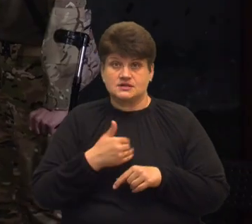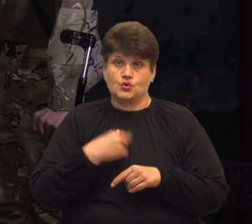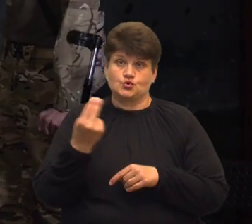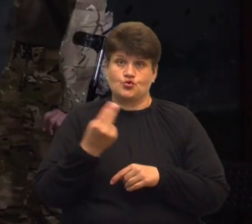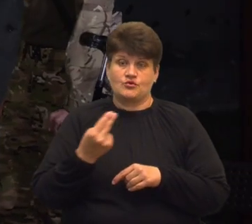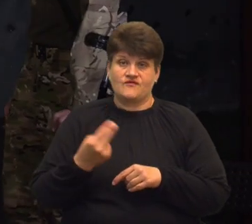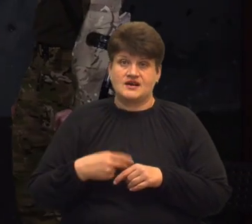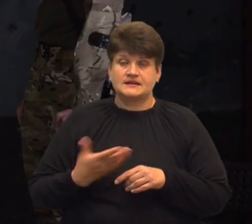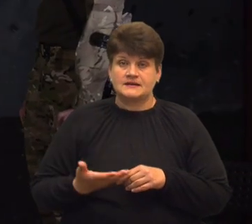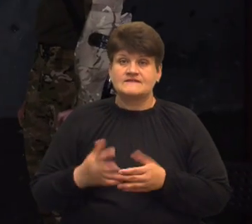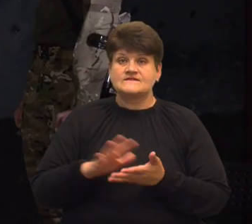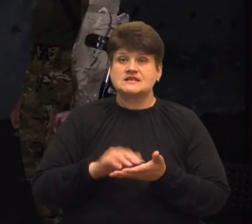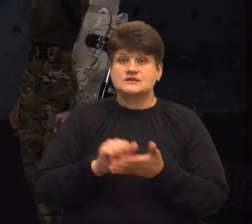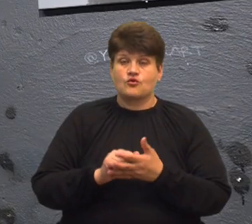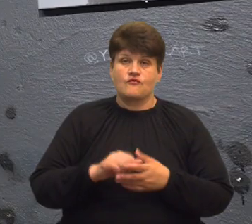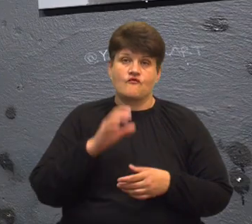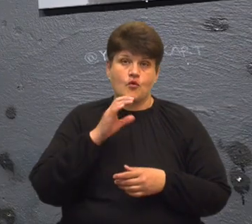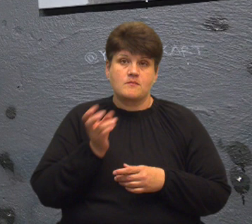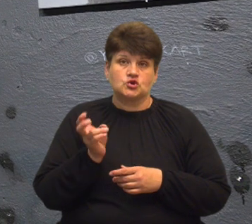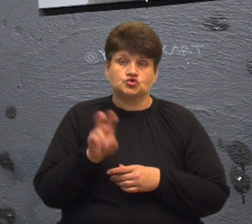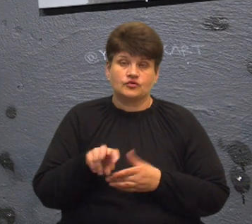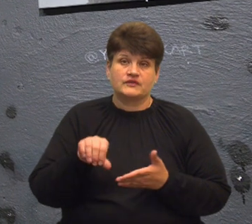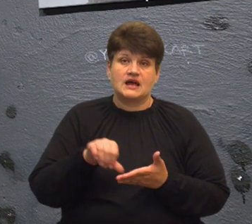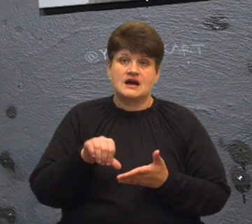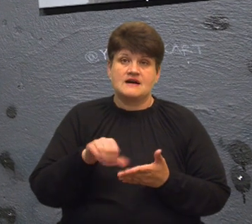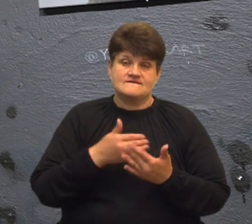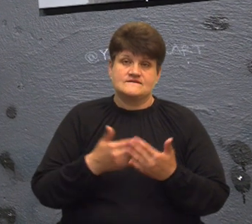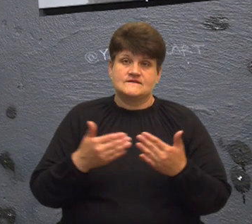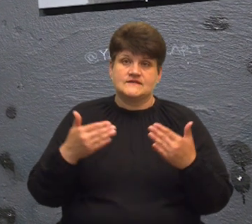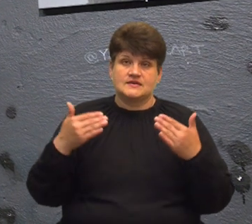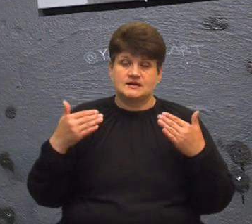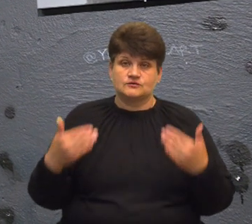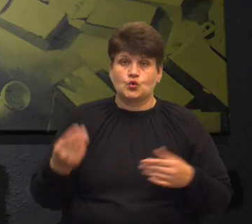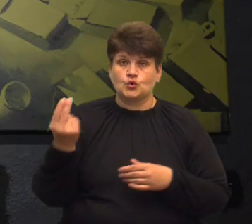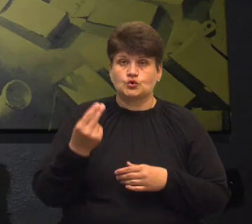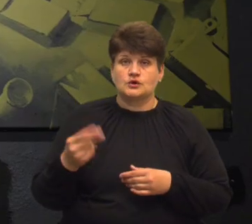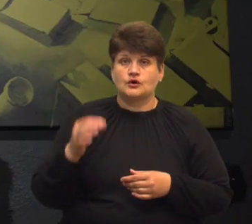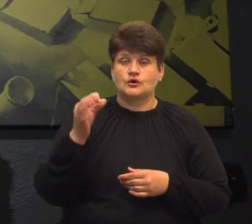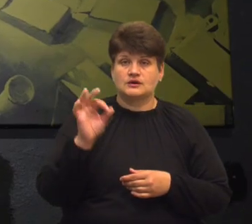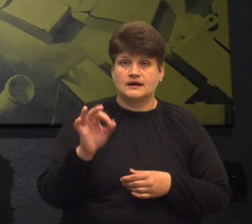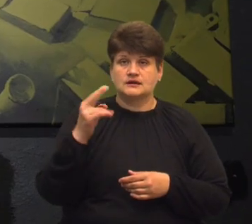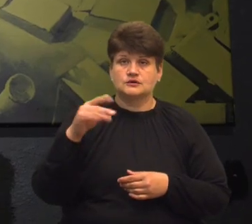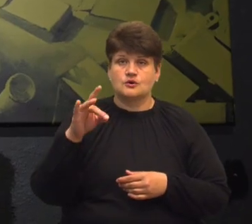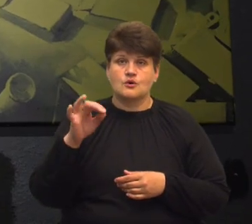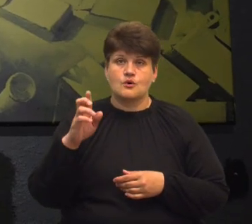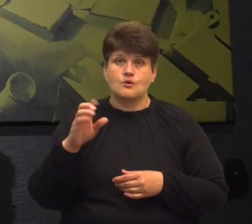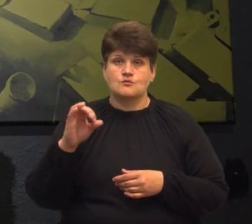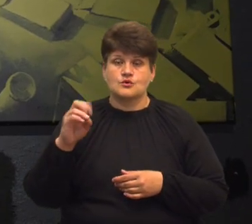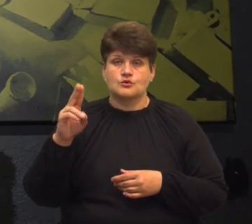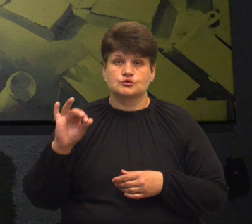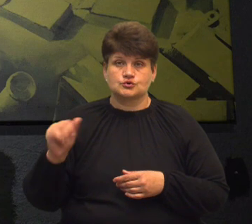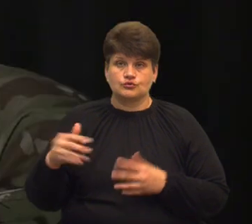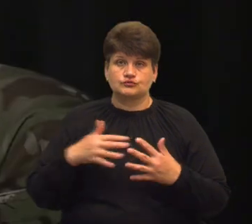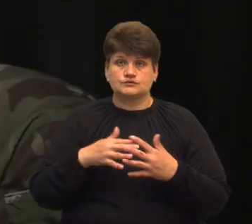Військовий з позивним «Вовк» прийшов на виставку картин художника Олега Дробоцького, з яким воював у 67-й окремій механізованій